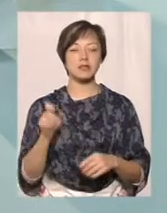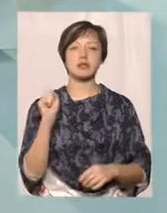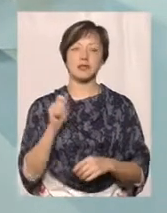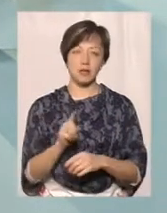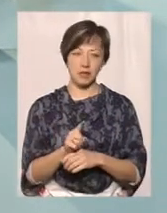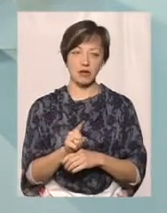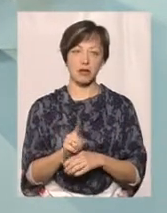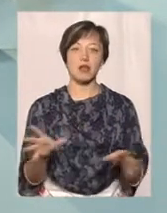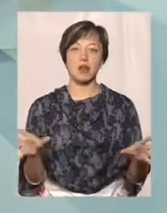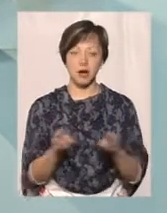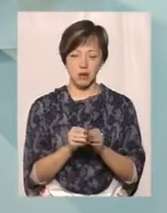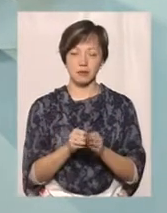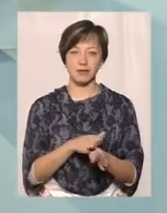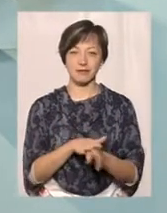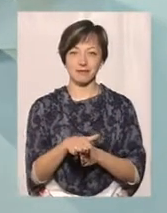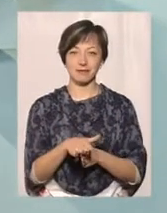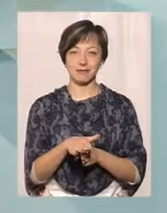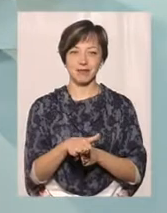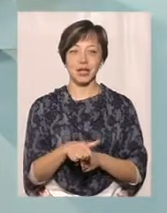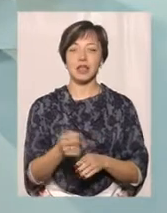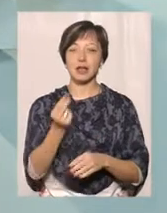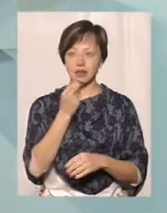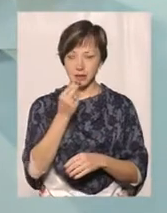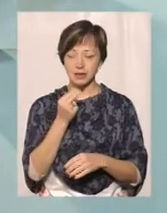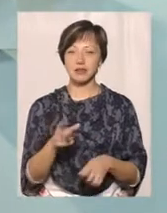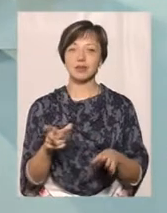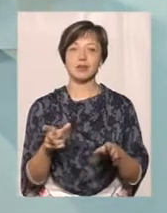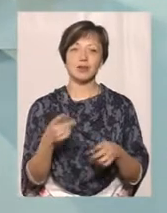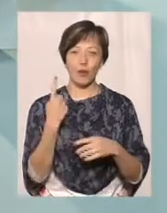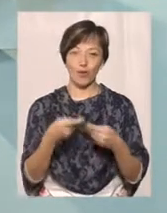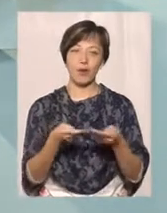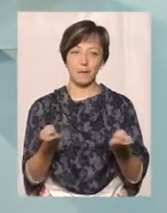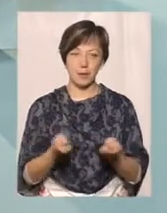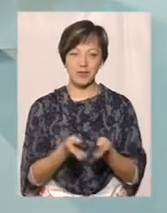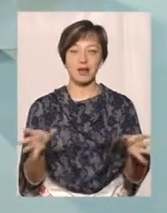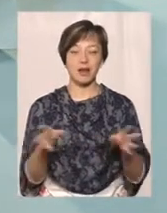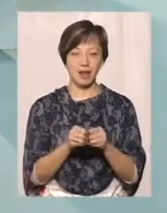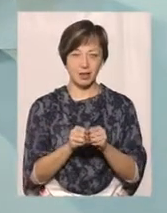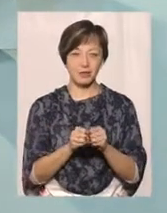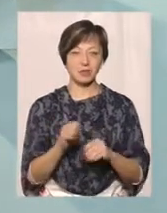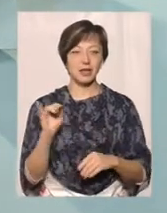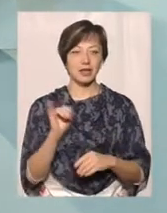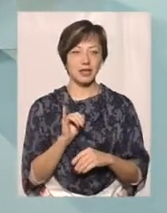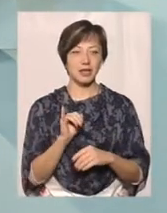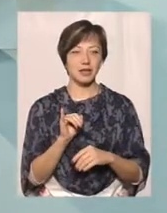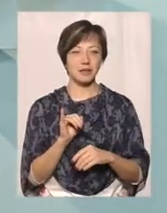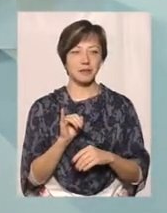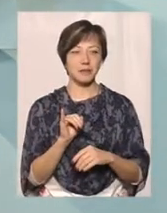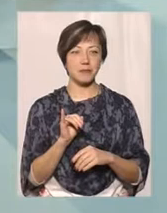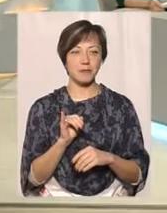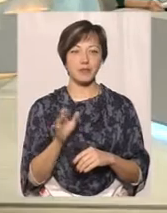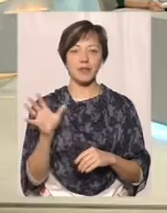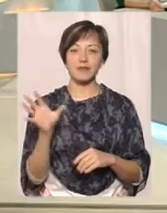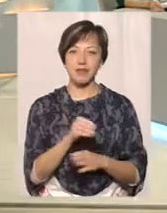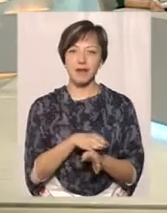разом йдуть, їсти з одної миски разом. І все